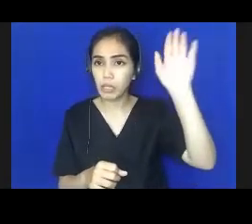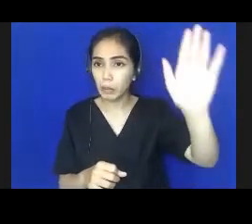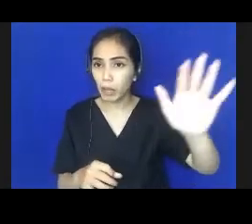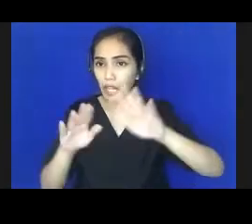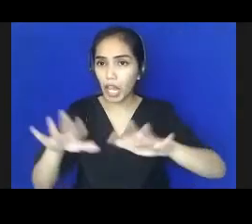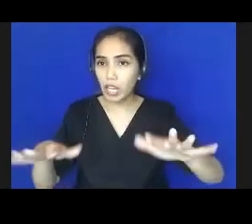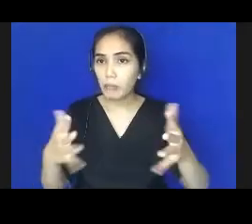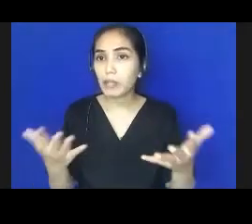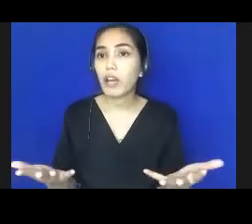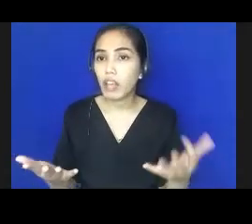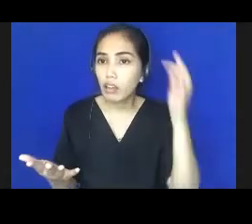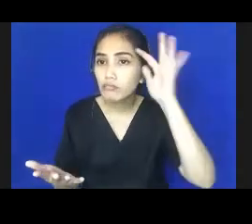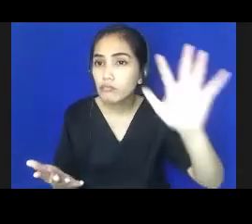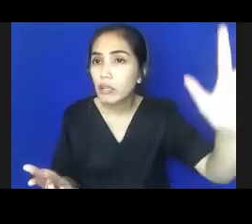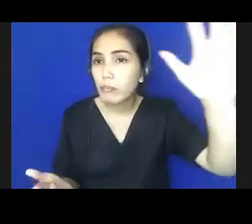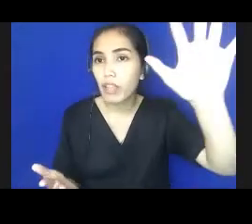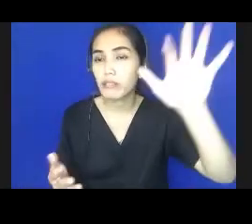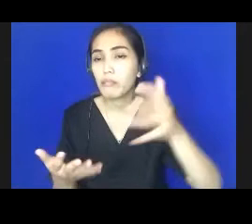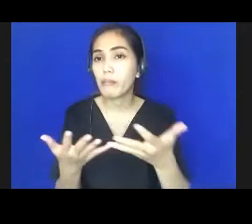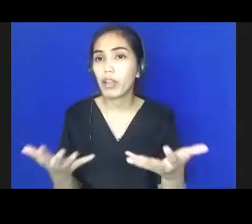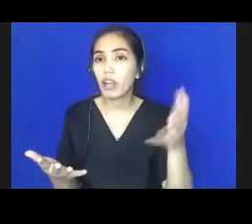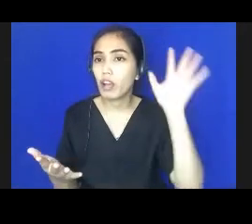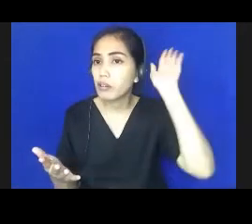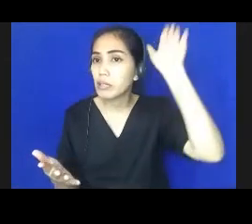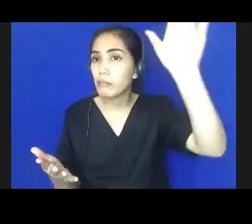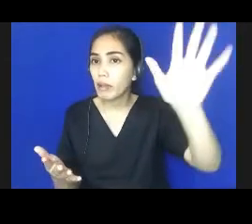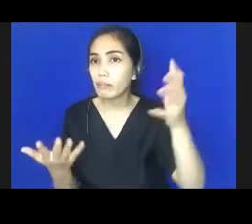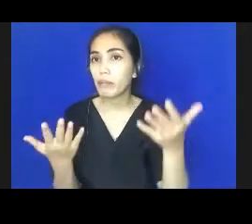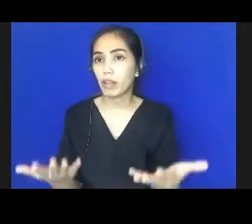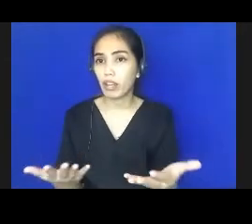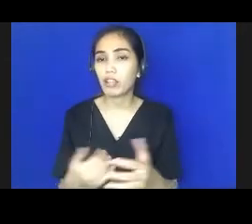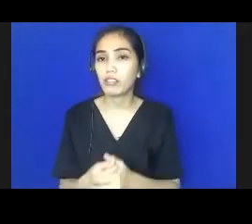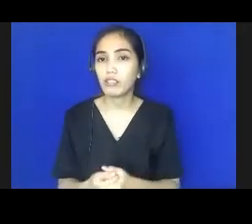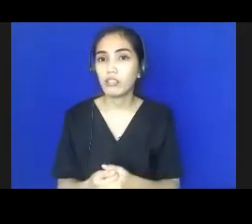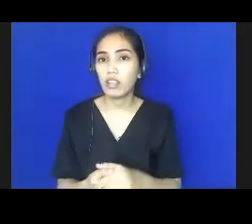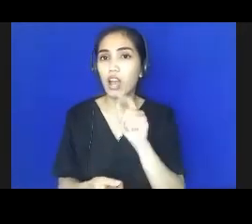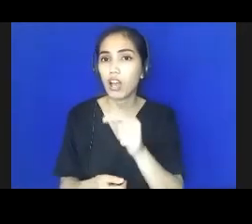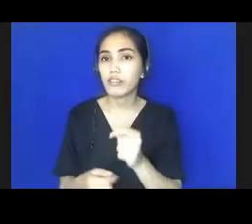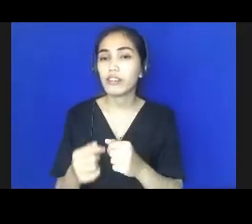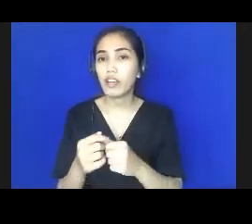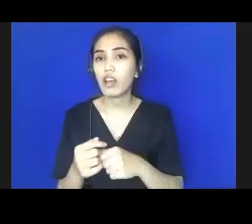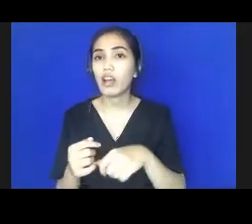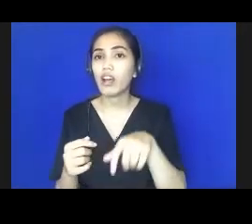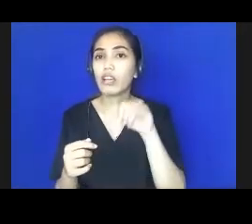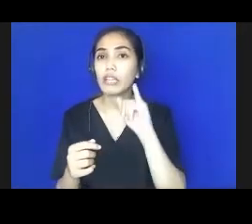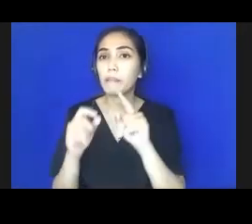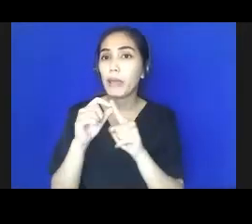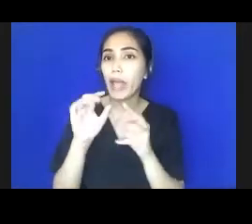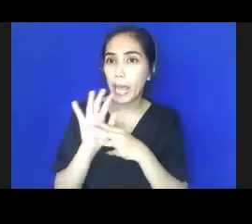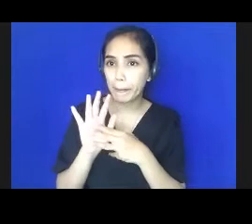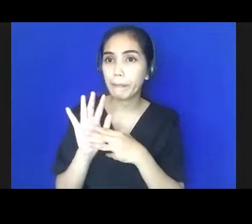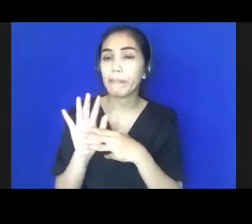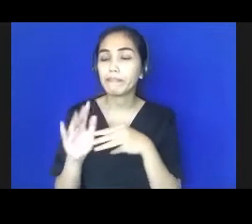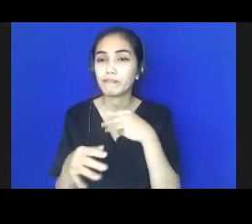mereka memperkenalkan yang disebut dengan Human Capital Index memang komponennya ada tiga yaitu survival